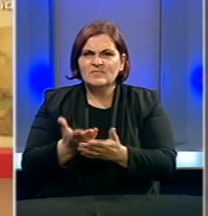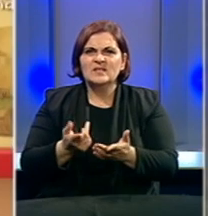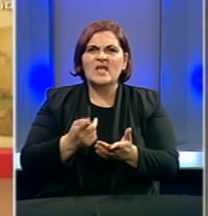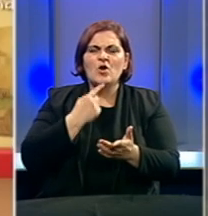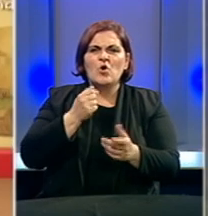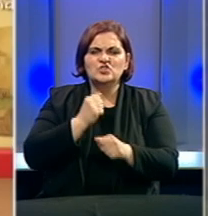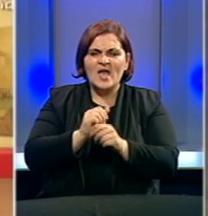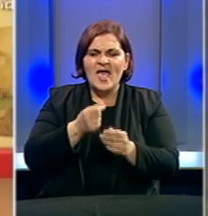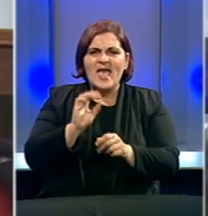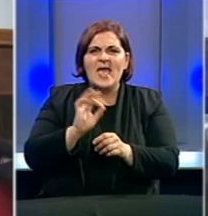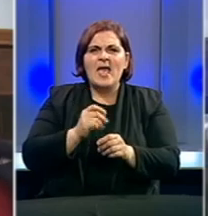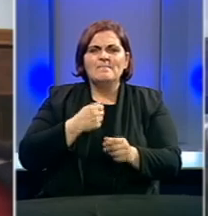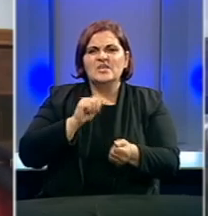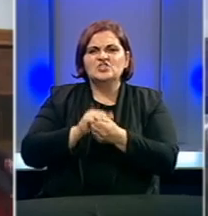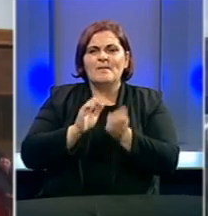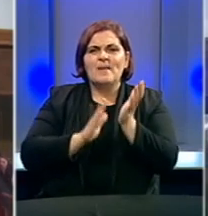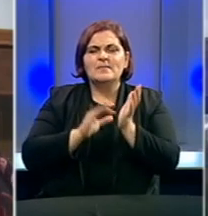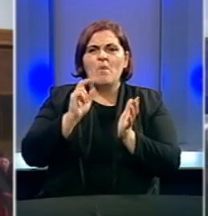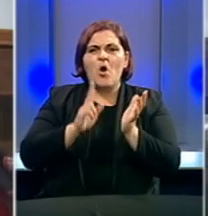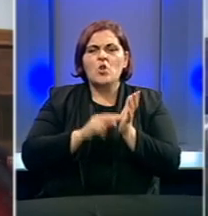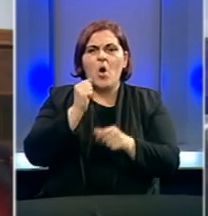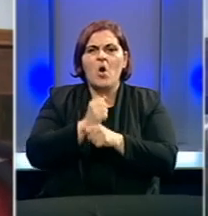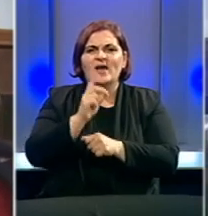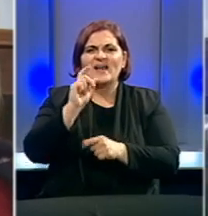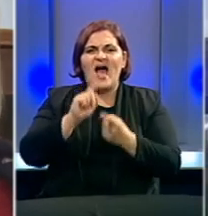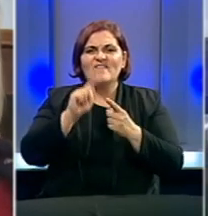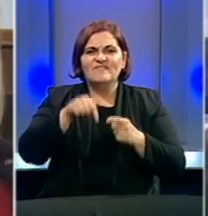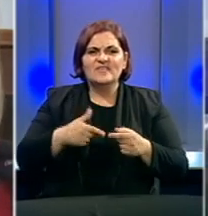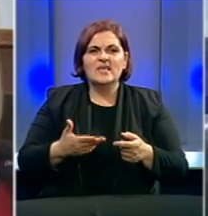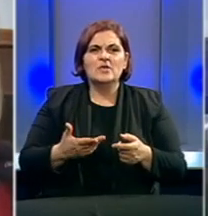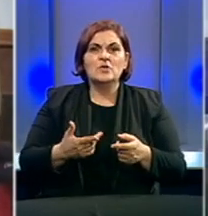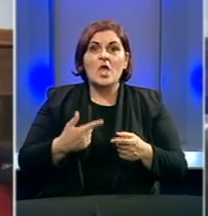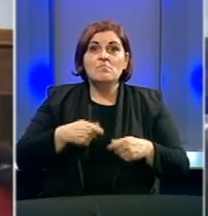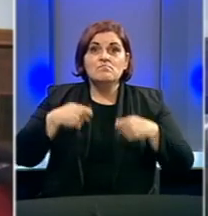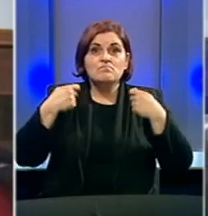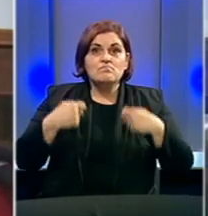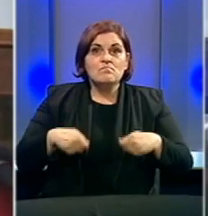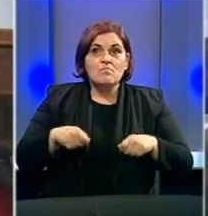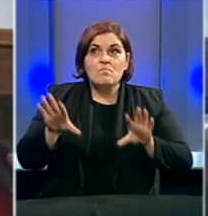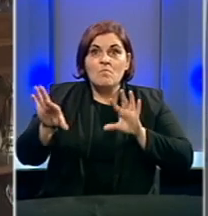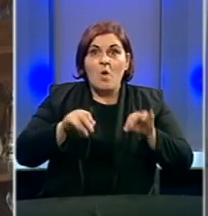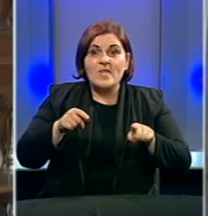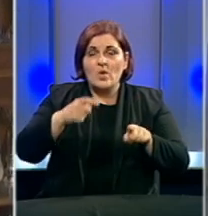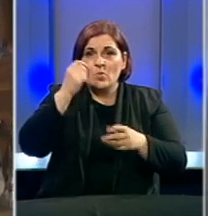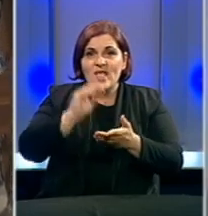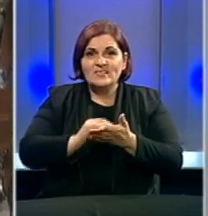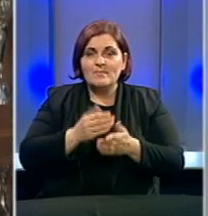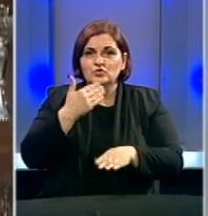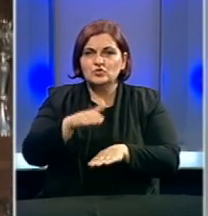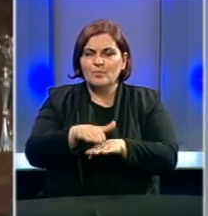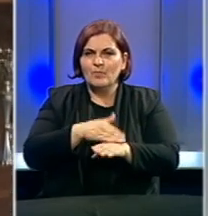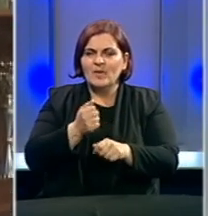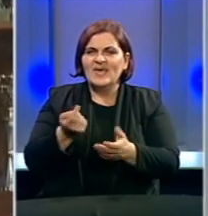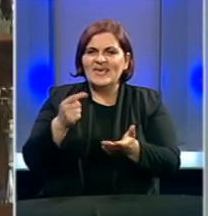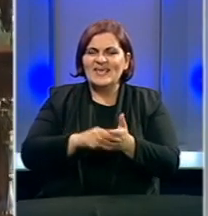u monografiju koju planiramo izdati. Tako da smo jako, jako bogatu građu našli u ljetopisima. Škola je počela sa